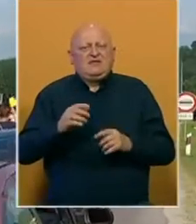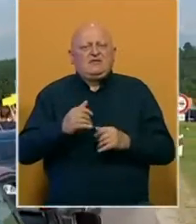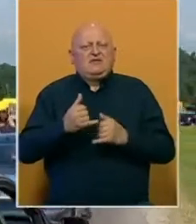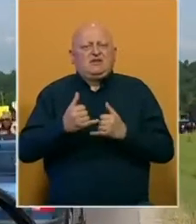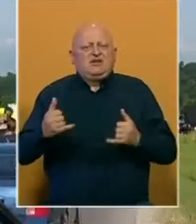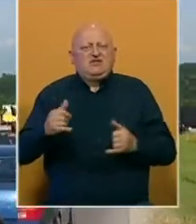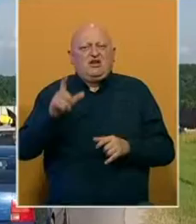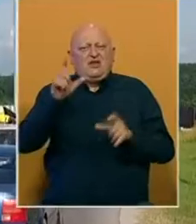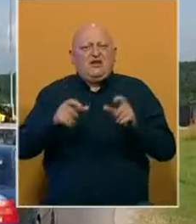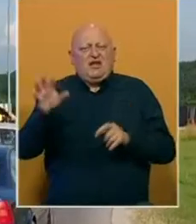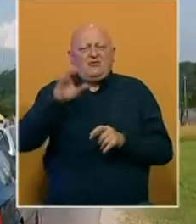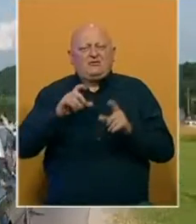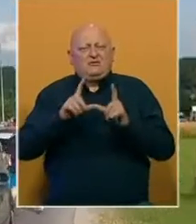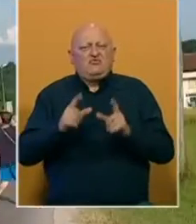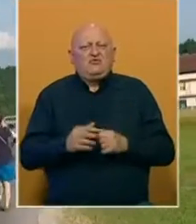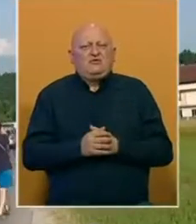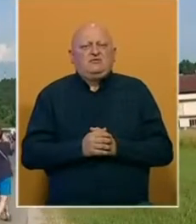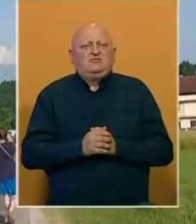stav građana Evropske unije.